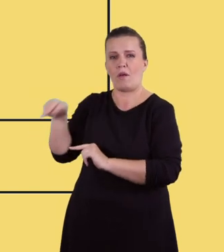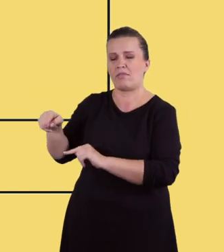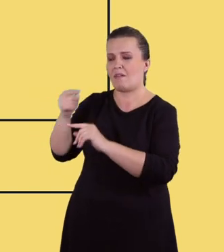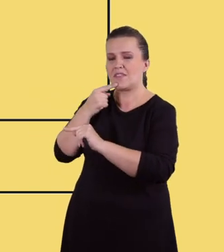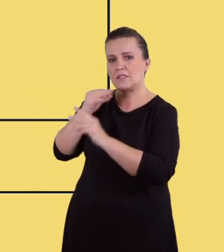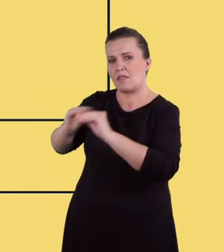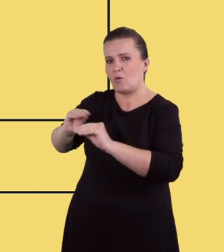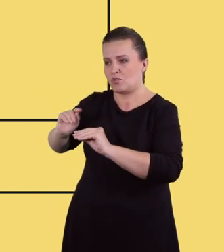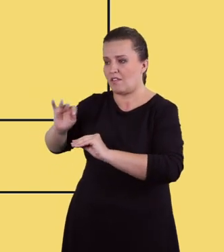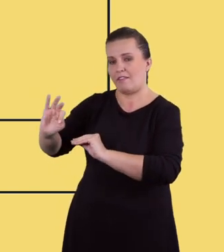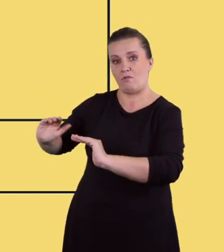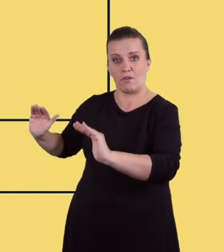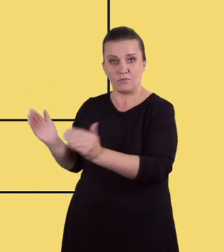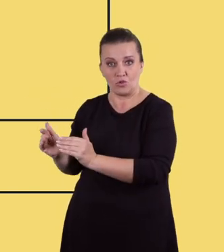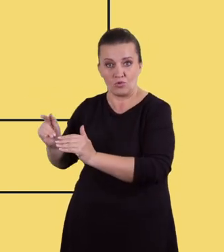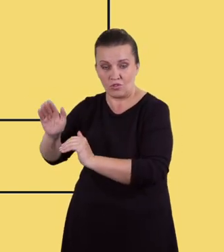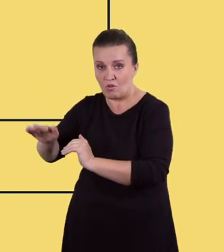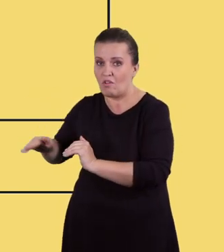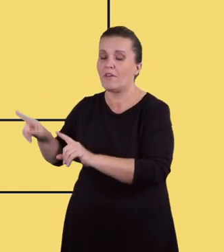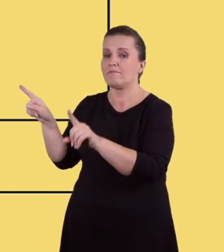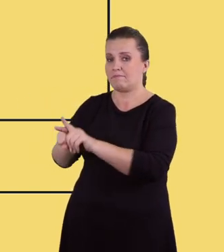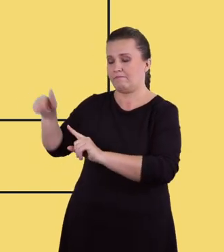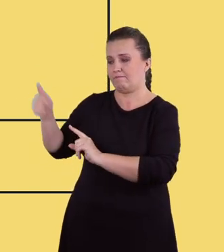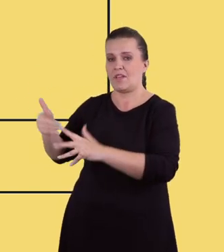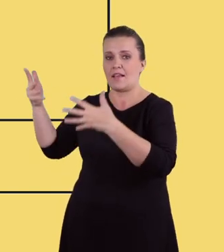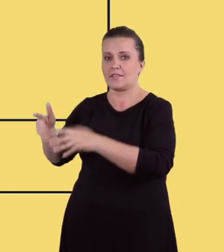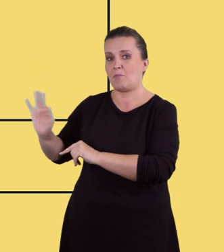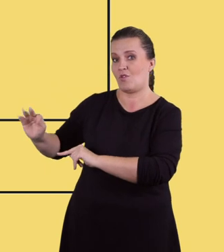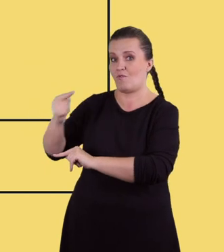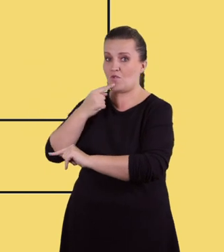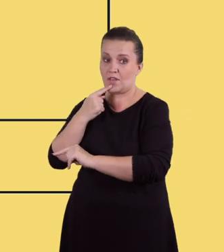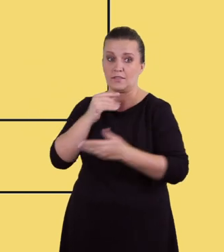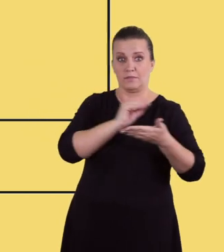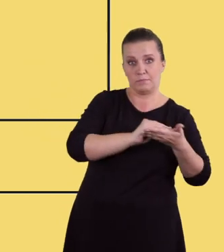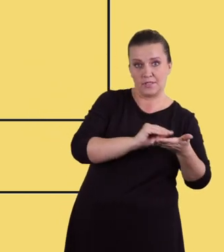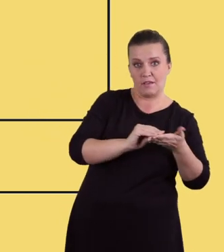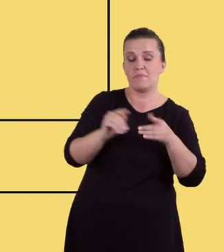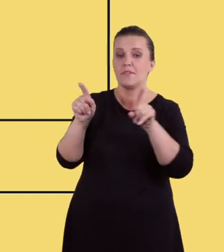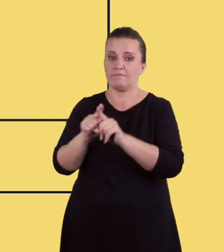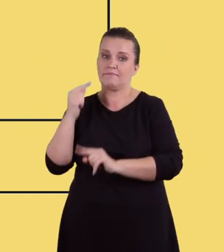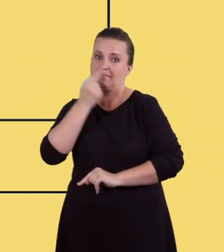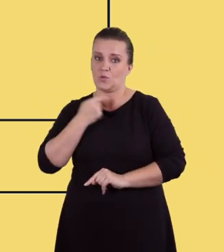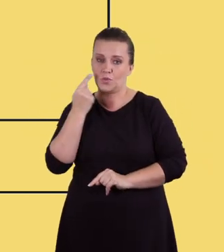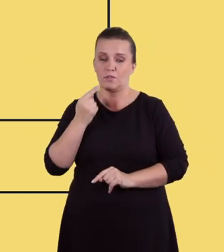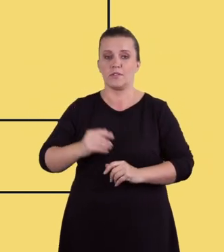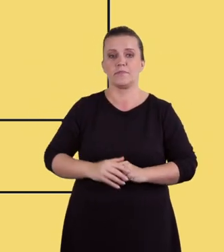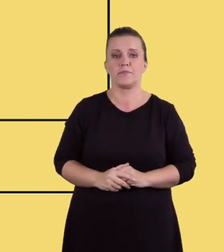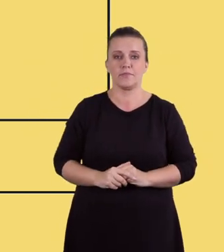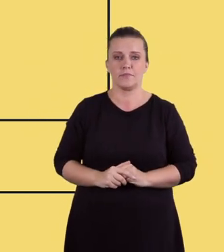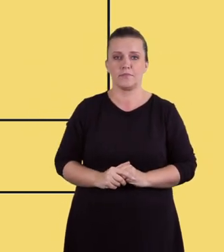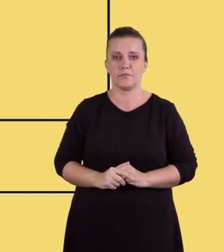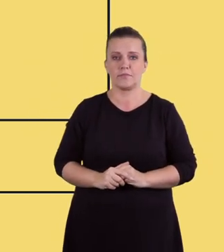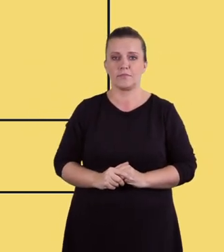nauczania mniejszości narodowej obowiązkowo przystępują również do egzaminu z języka tej mniejszości w części